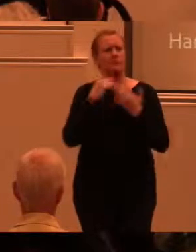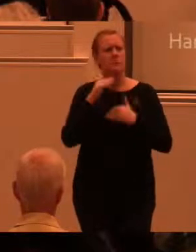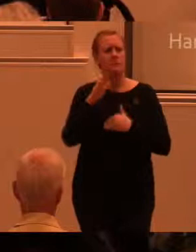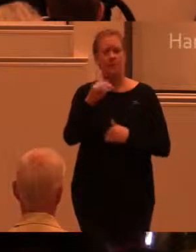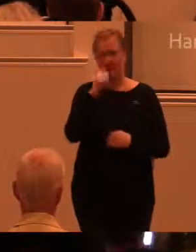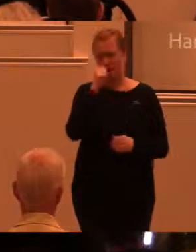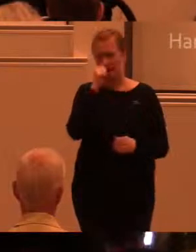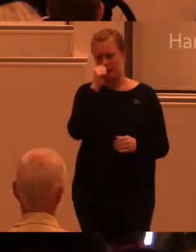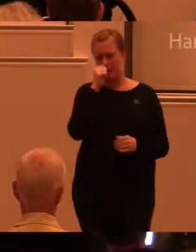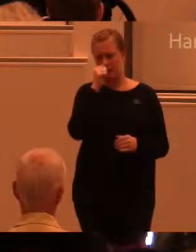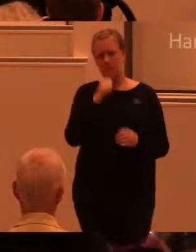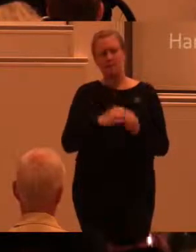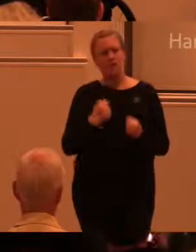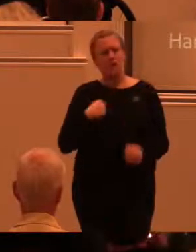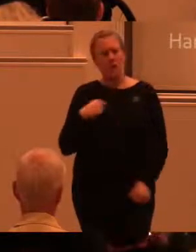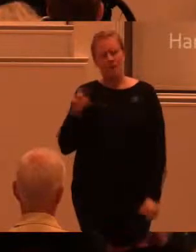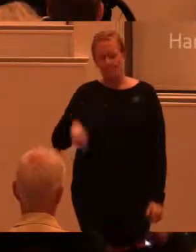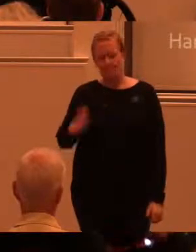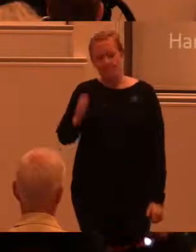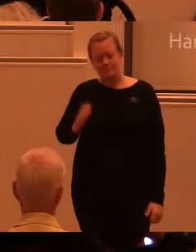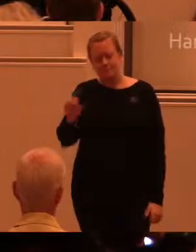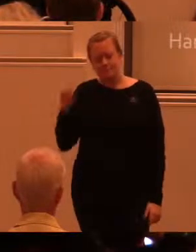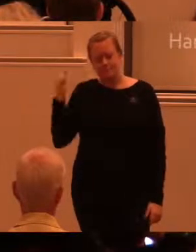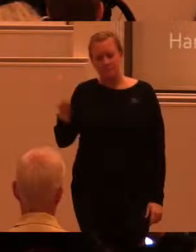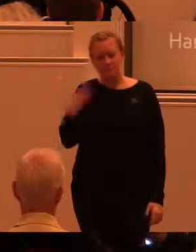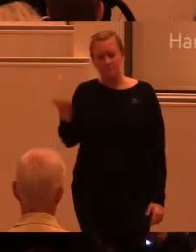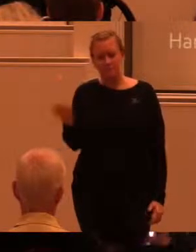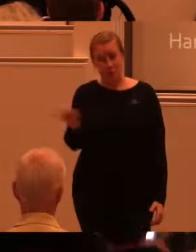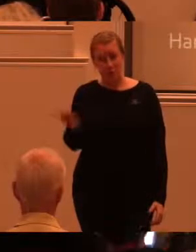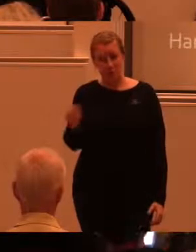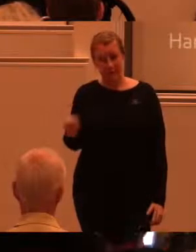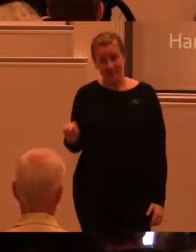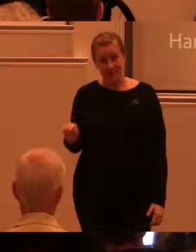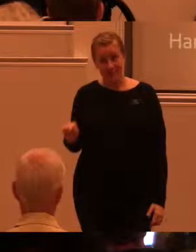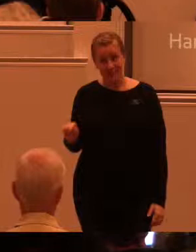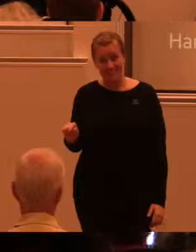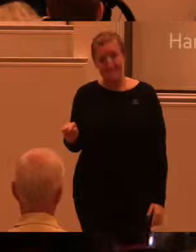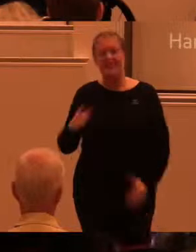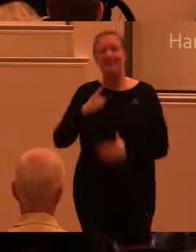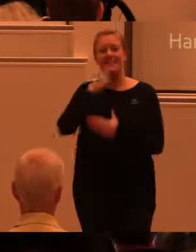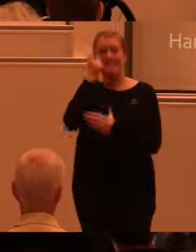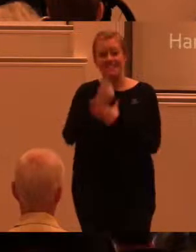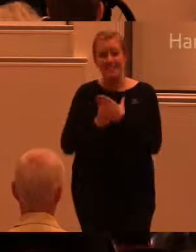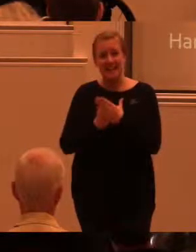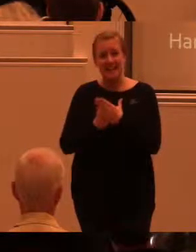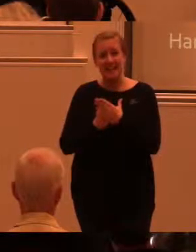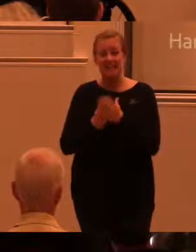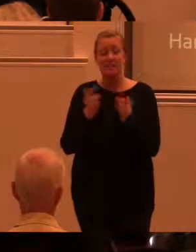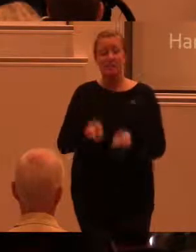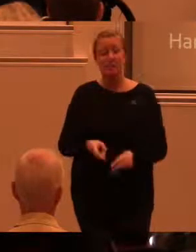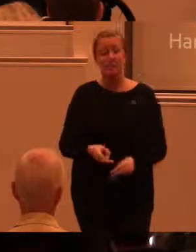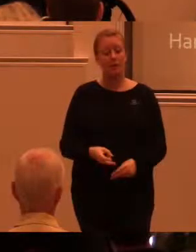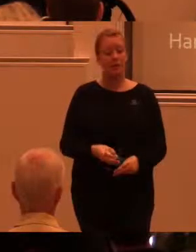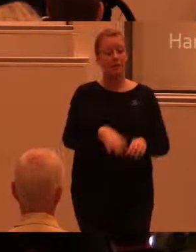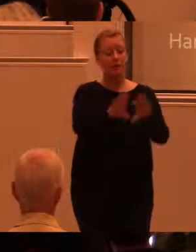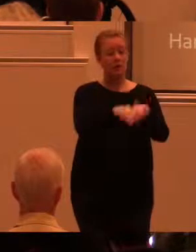som är det som intresserar mig allra, allra mest. Och det är design, inte bara som slitlis i